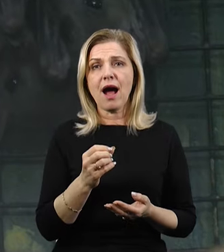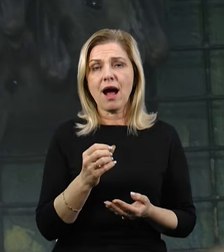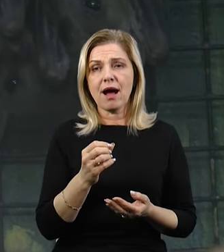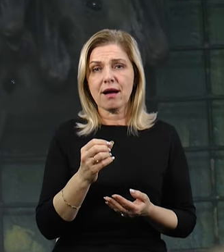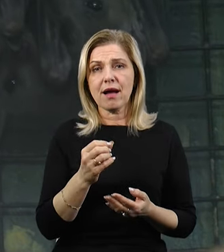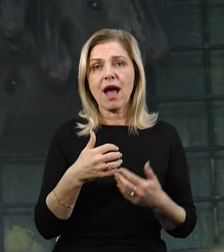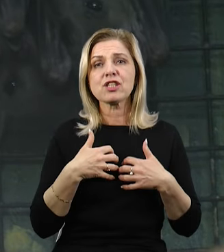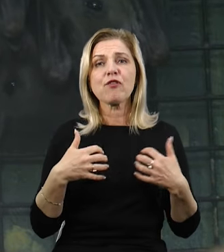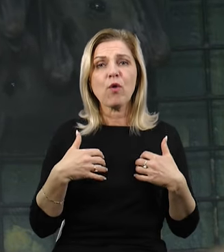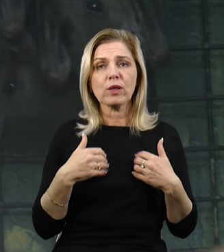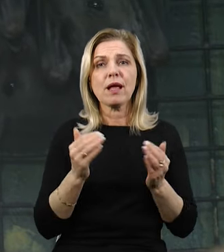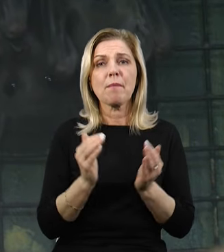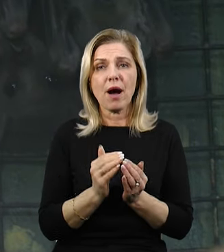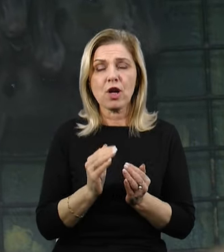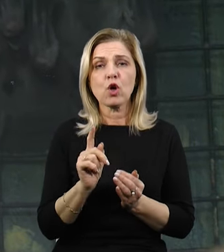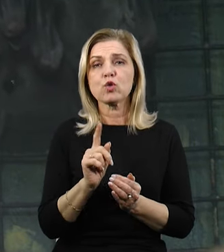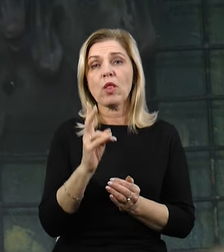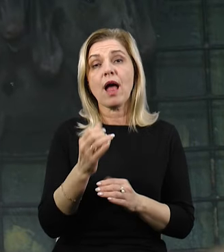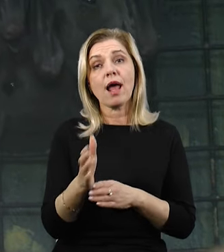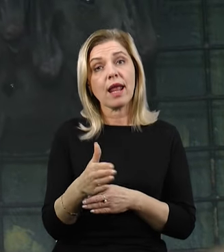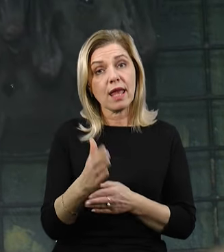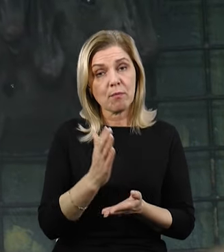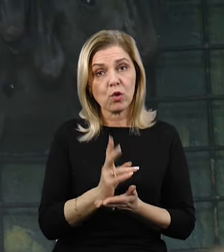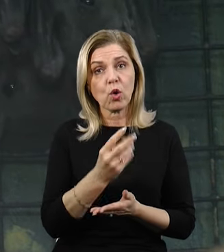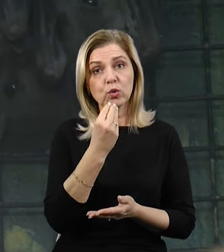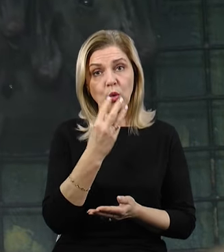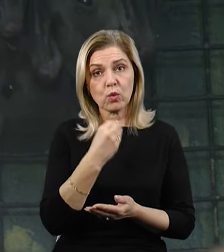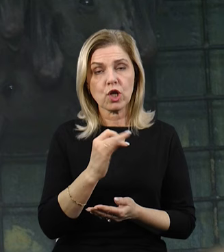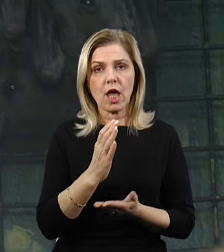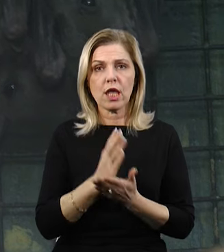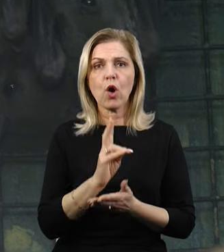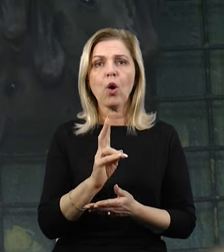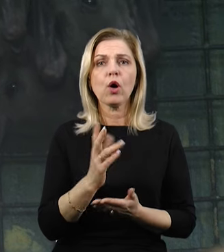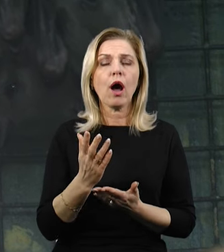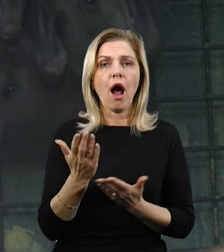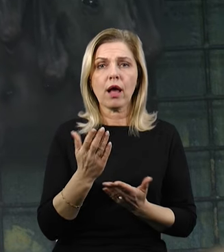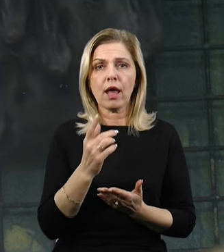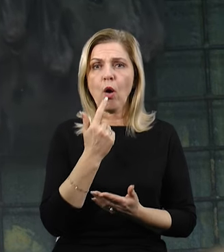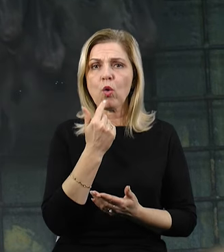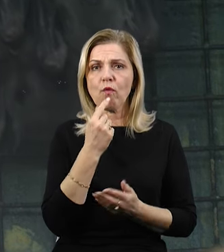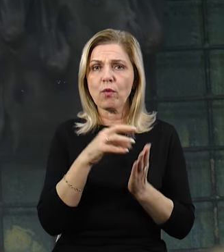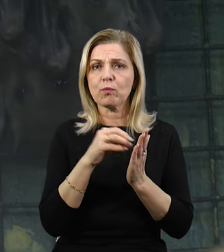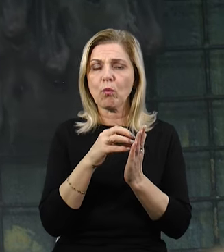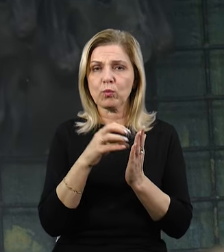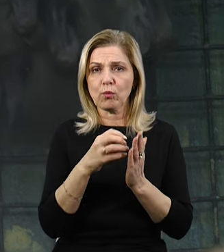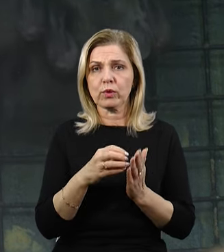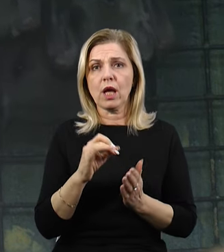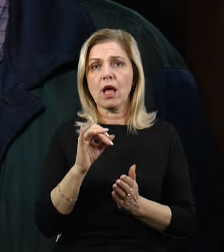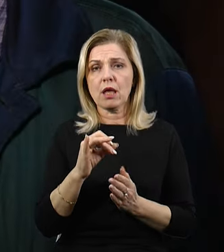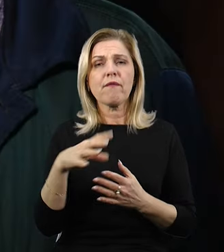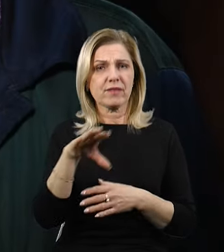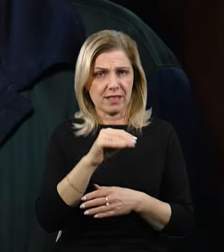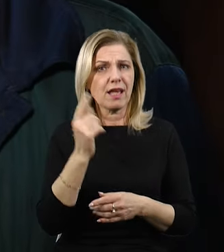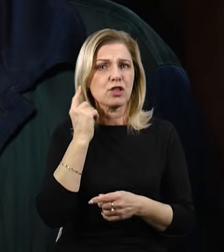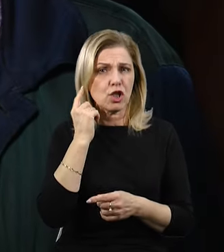млекопитаючих, які охотяться на рыбу, є і кровососущі вампири, о которых всі наслышали.